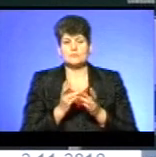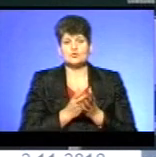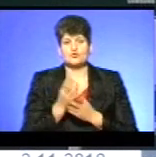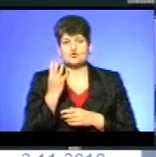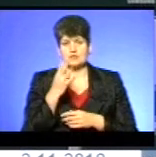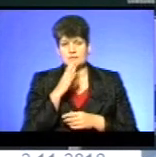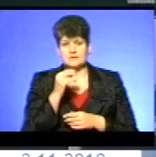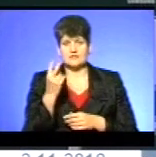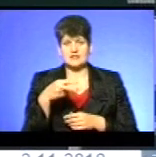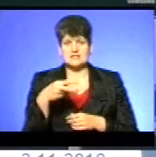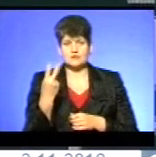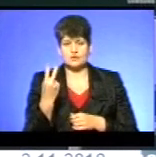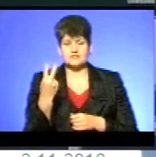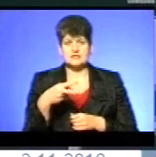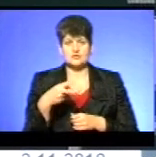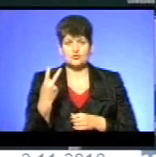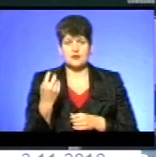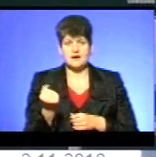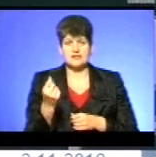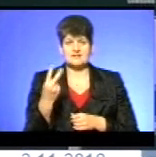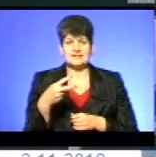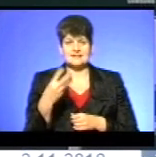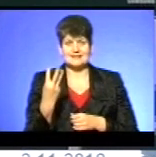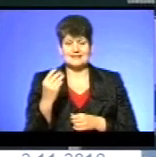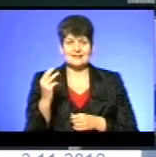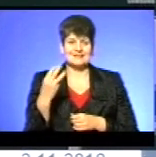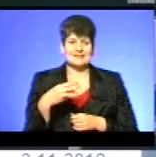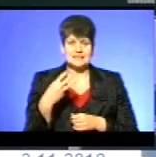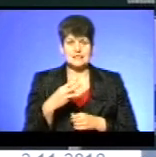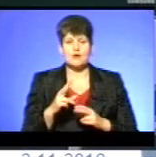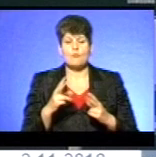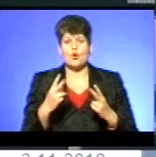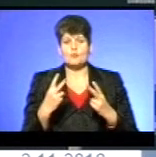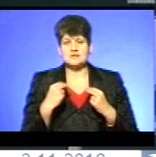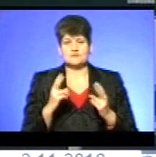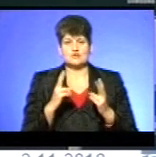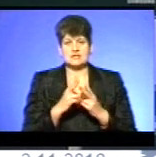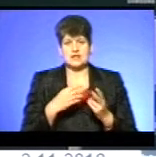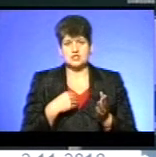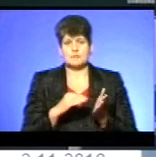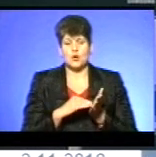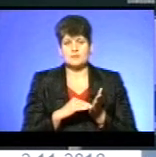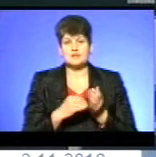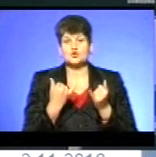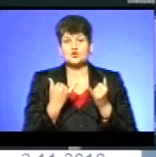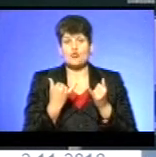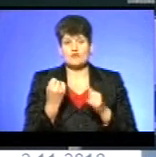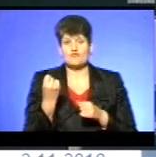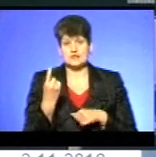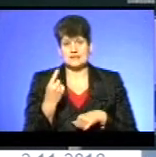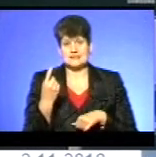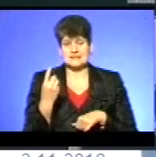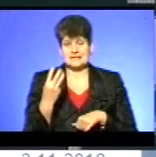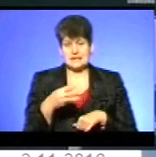маршрути – 22, 22А, 23 та 30-й, пообіцяв зустрітися з нашими кореспондентами сьогодні об 11